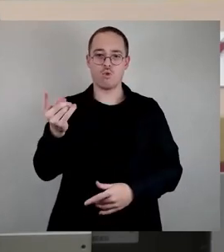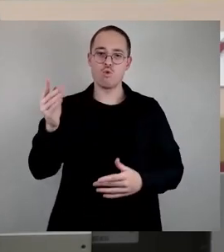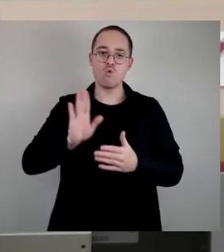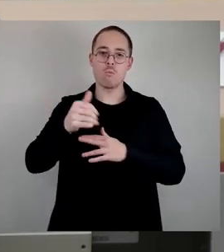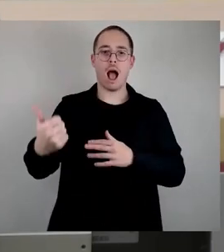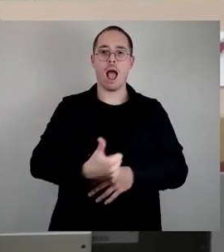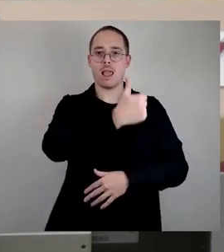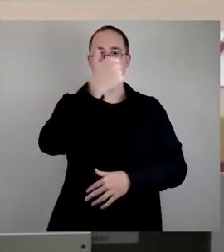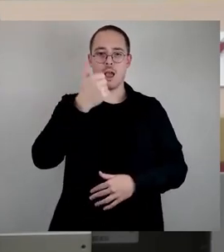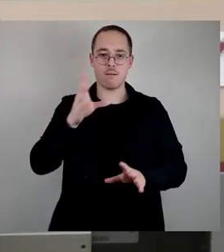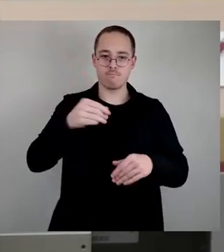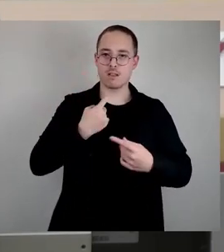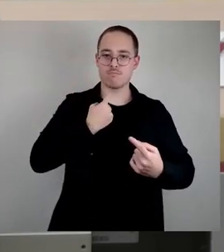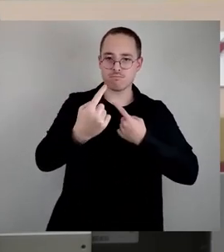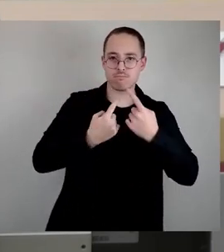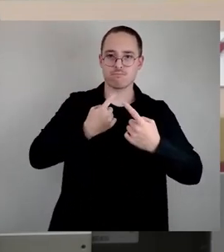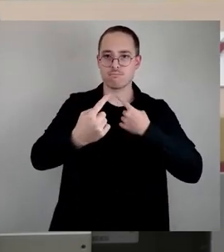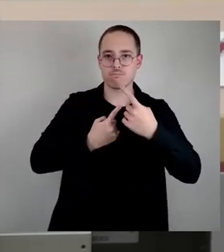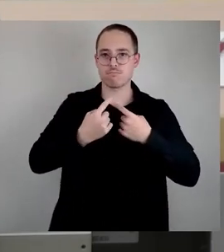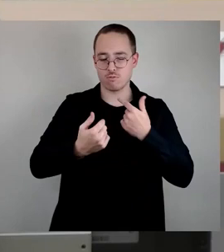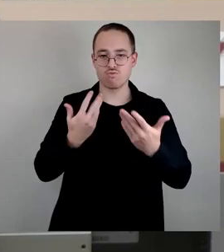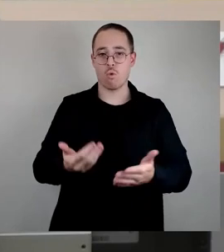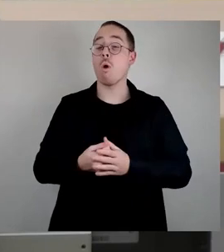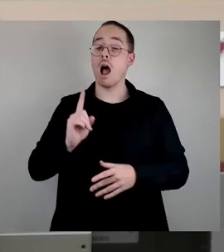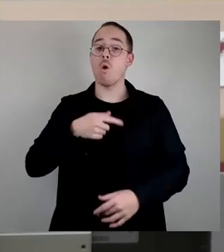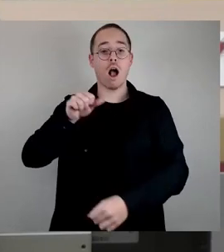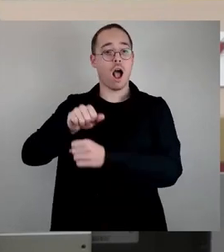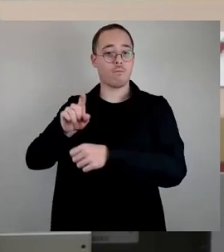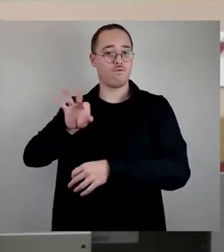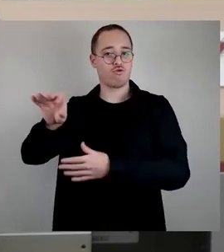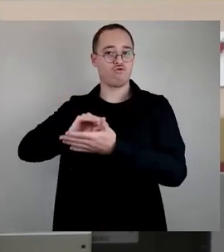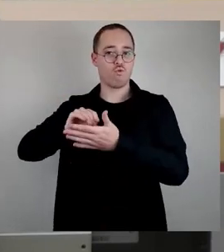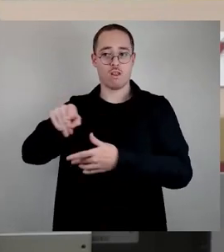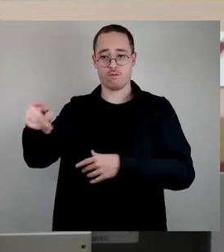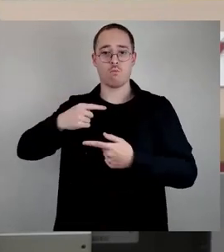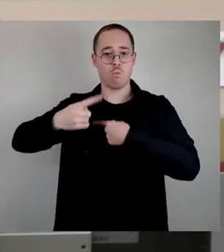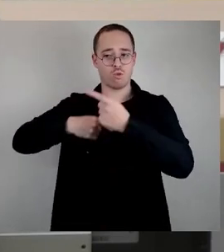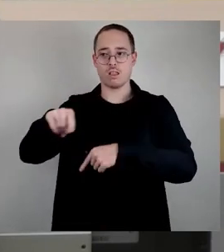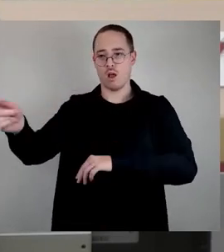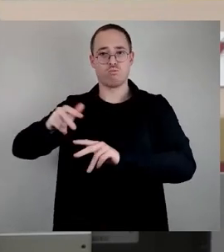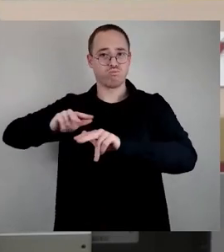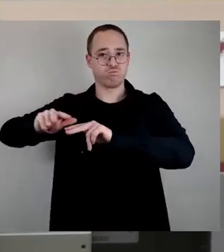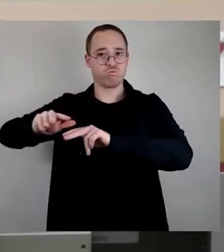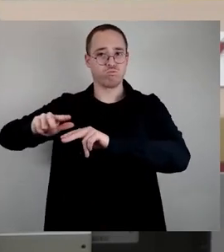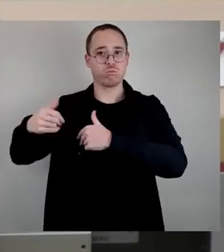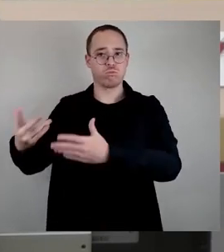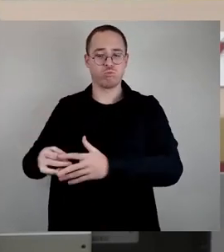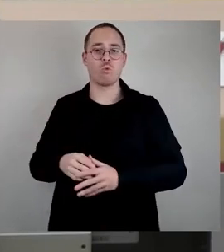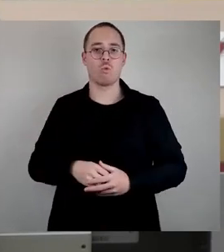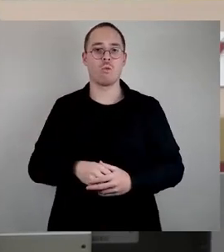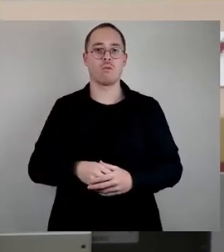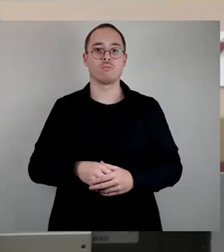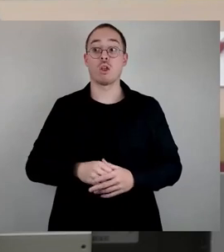an das Amt für Schulen, die diesen Prozess gestaltet haben oder hat. Wir haben erstmalig fünf